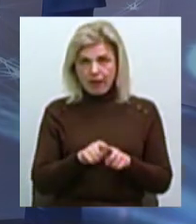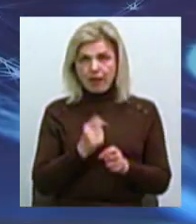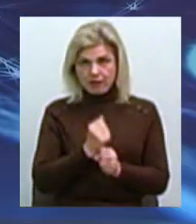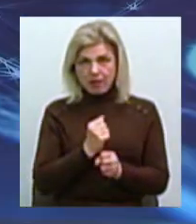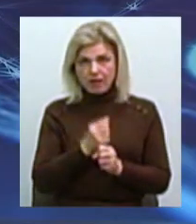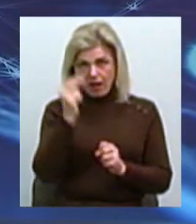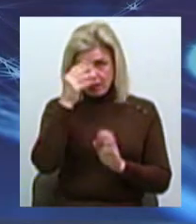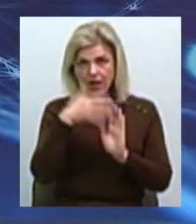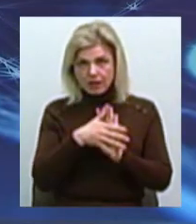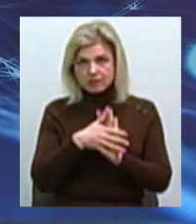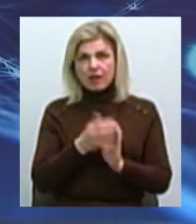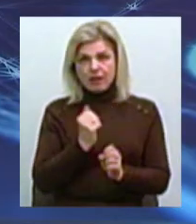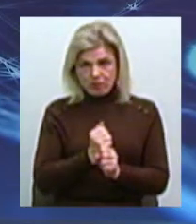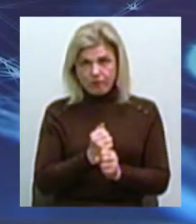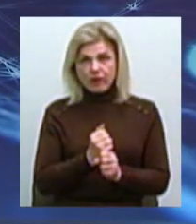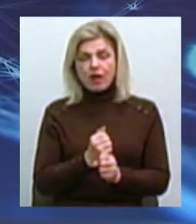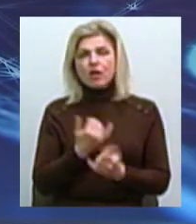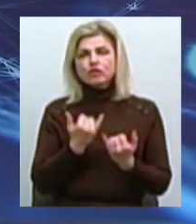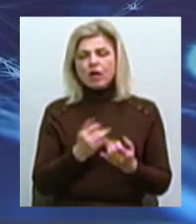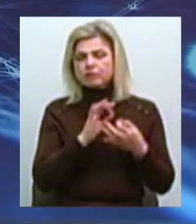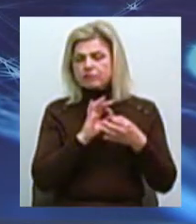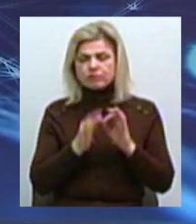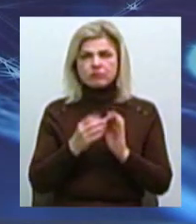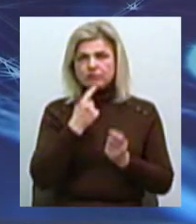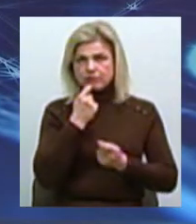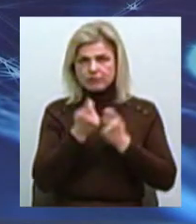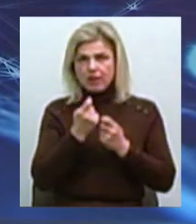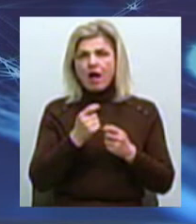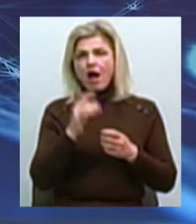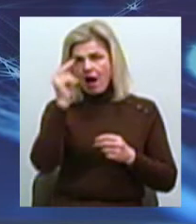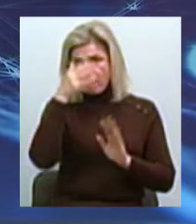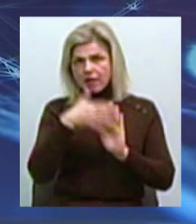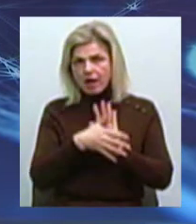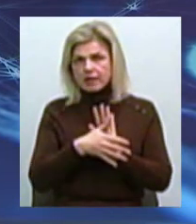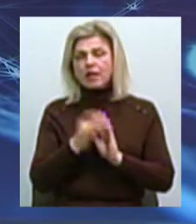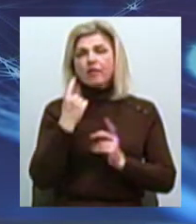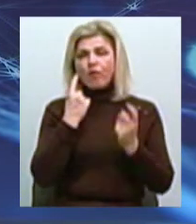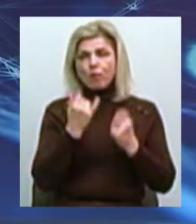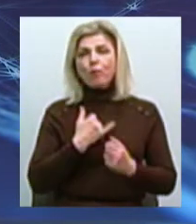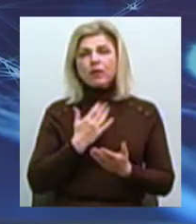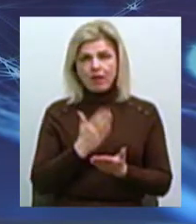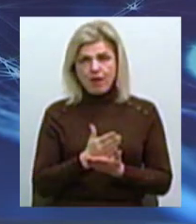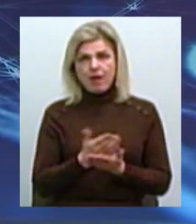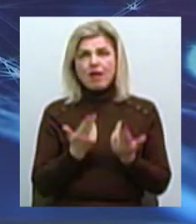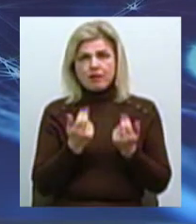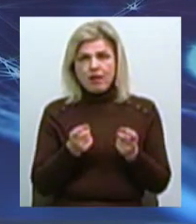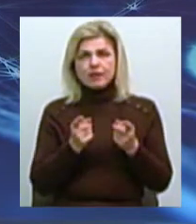Зараз аналіз проводиться більш ретельний, він проводився і раніше, інформація в мене є Так, дійсно,